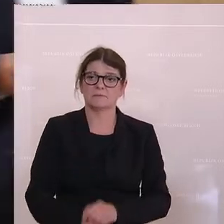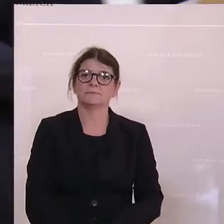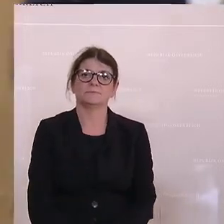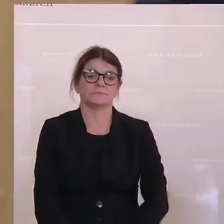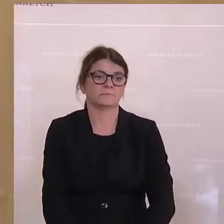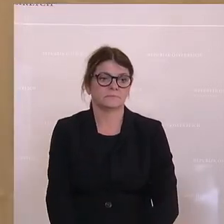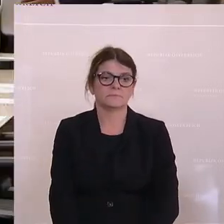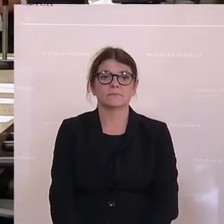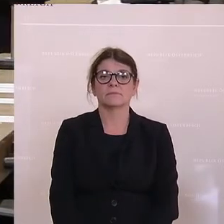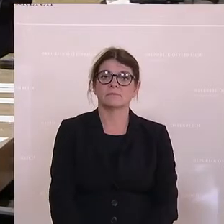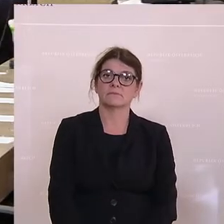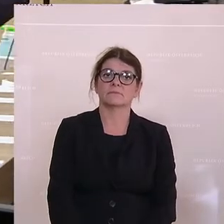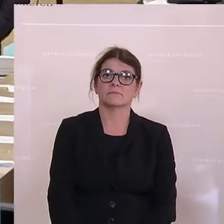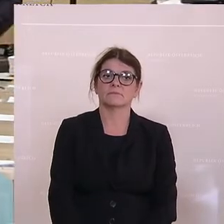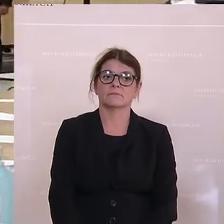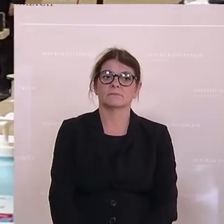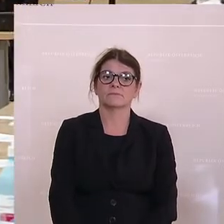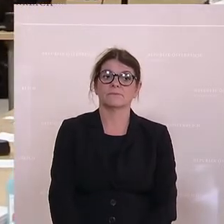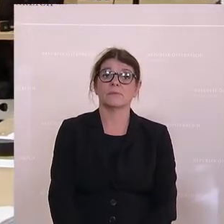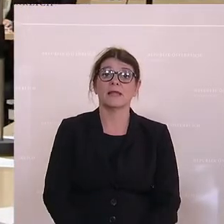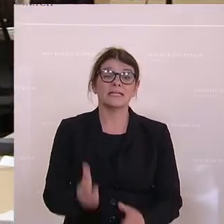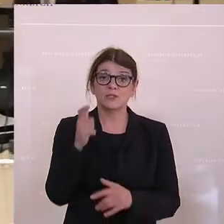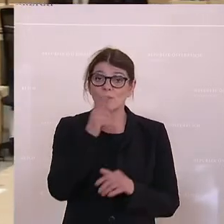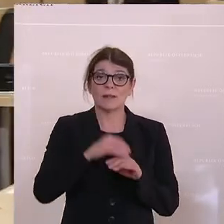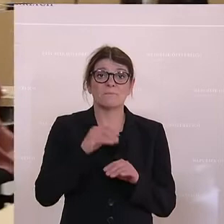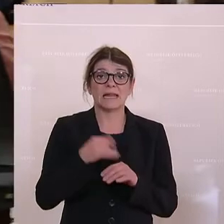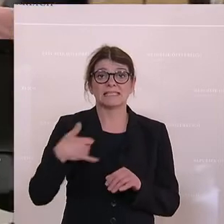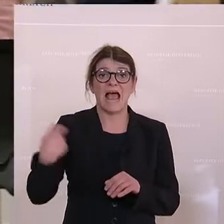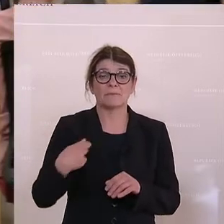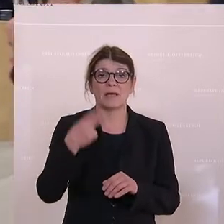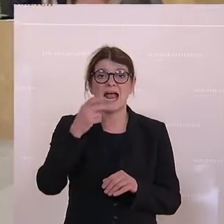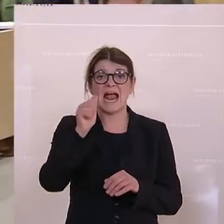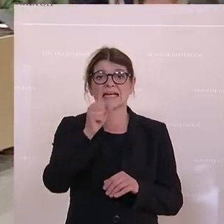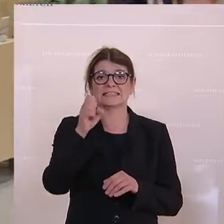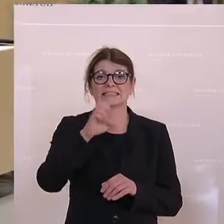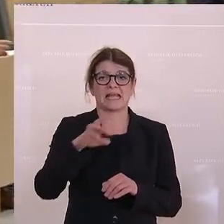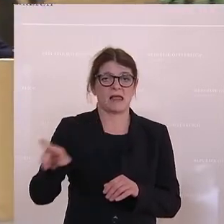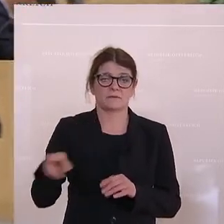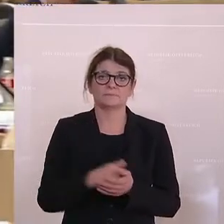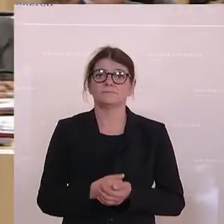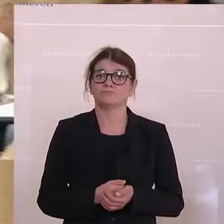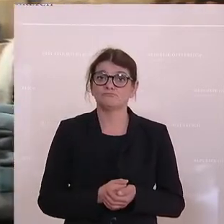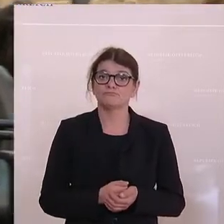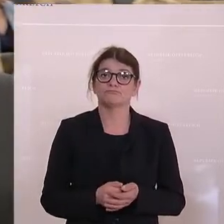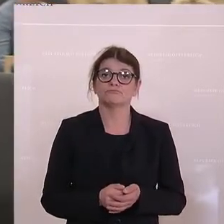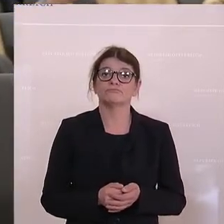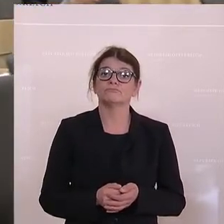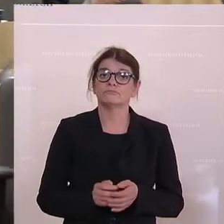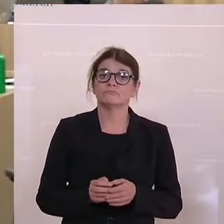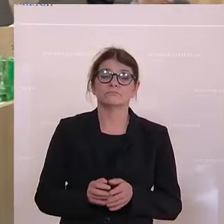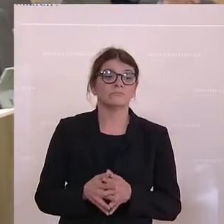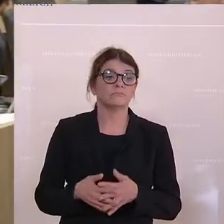Alois Schroll von der SPÖ, Energiesprecher mit sehr viel Kritik an den Grünen und an der nicht mehr anwesenden